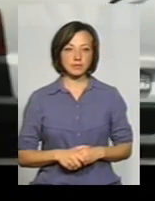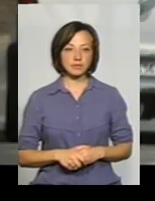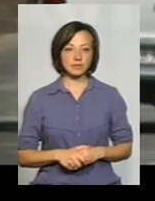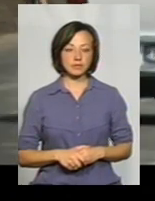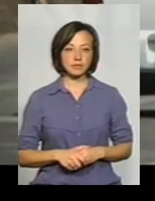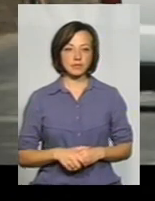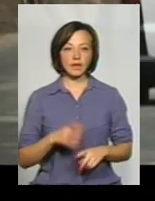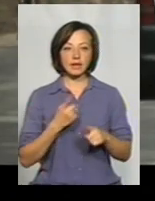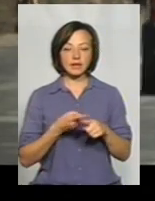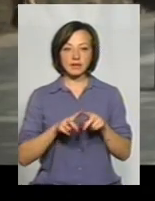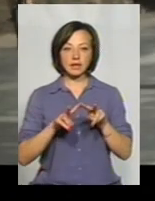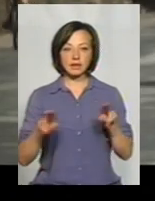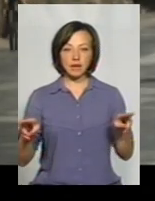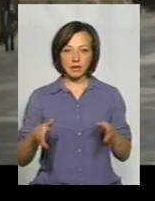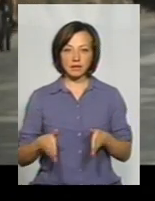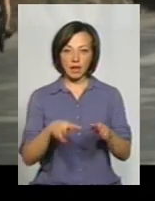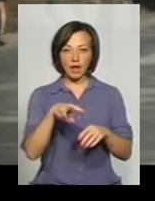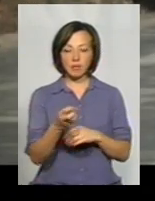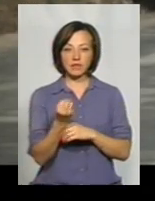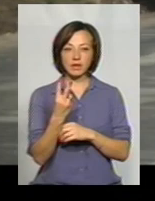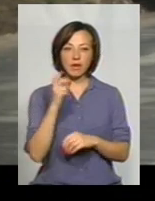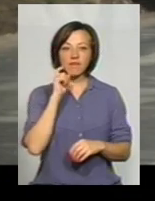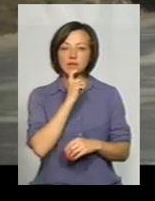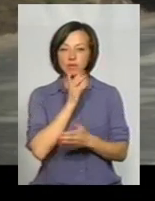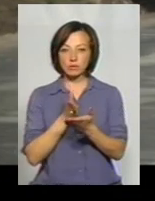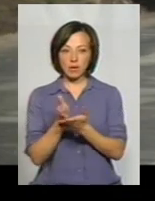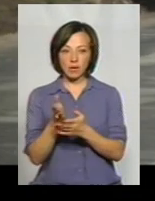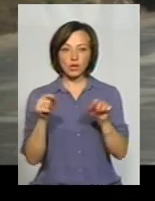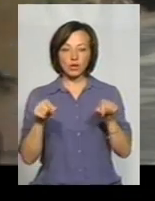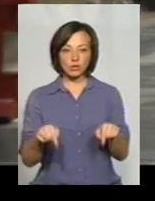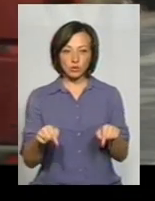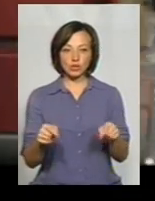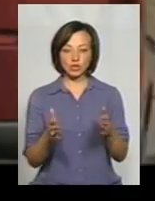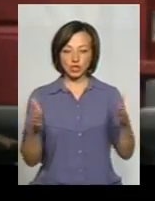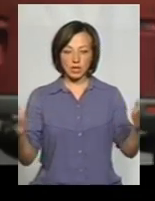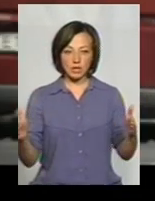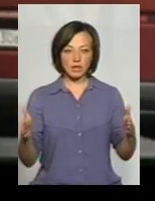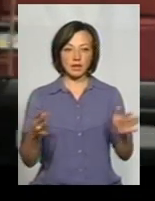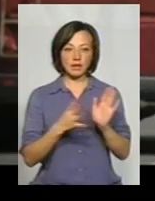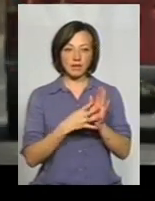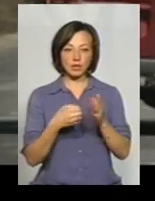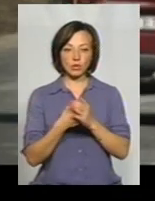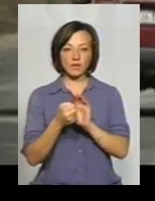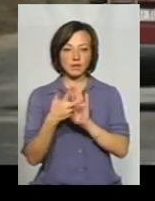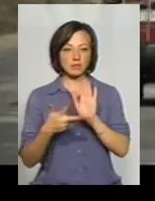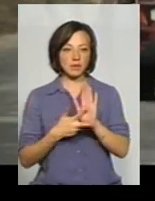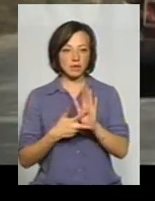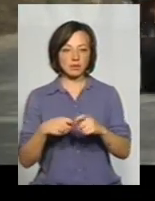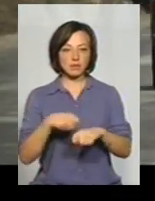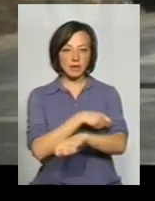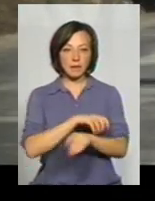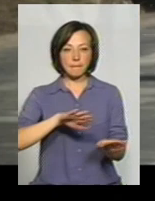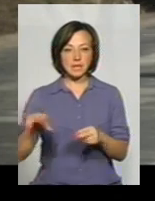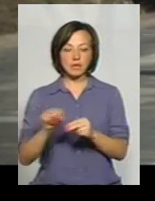Це та ж траса М-12, тільки у вінницькому напрямку. Тут ширина проїжджої частини від 9 до 18 метрів. Це після